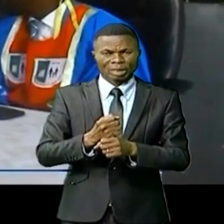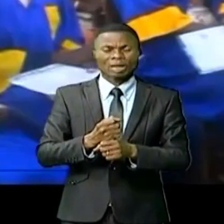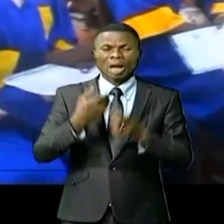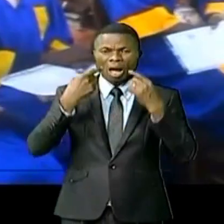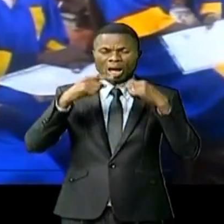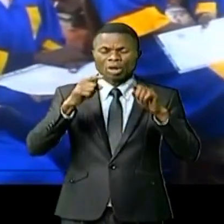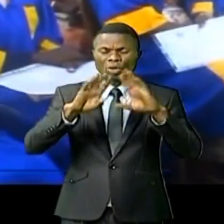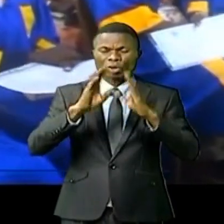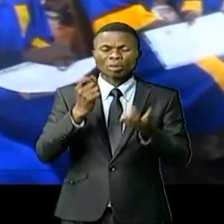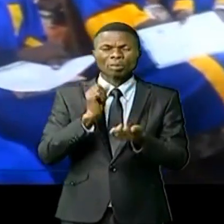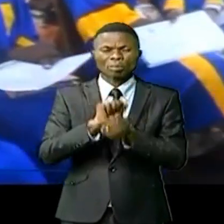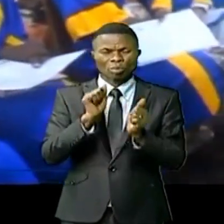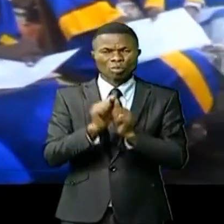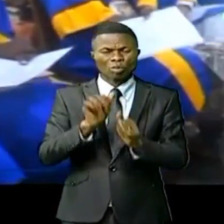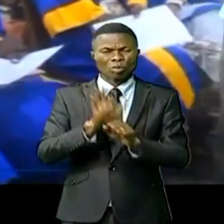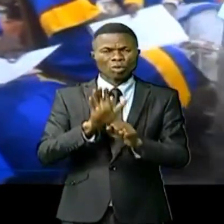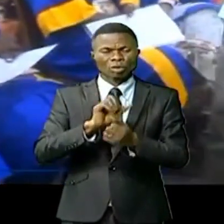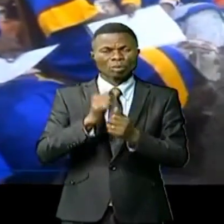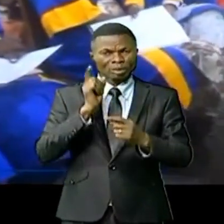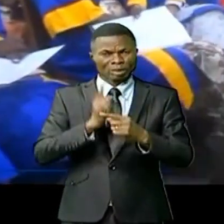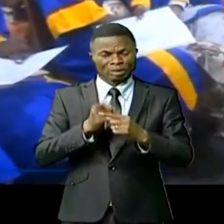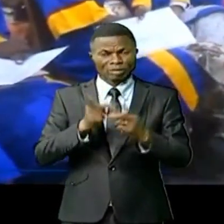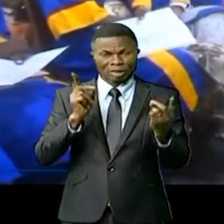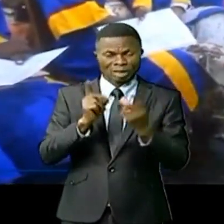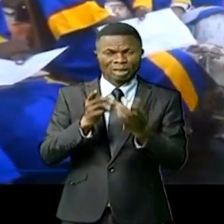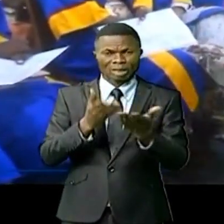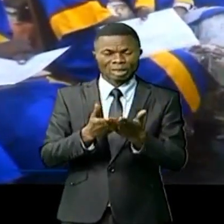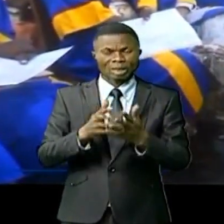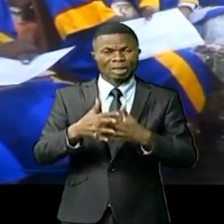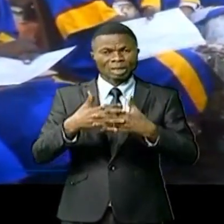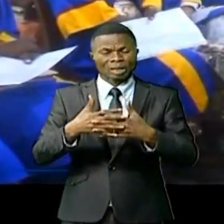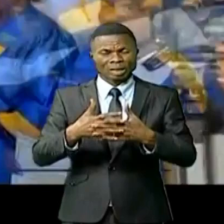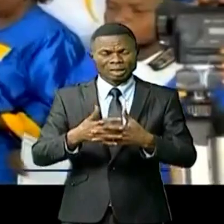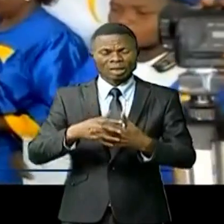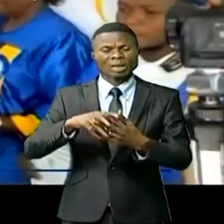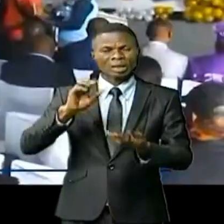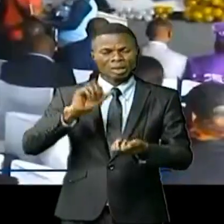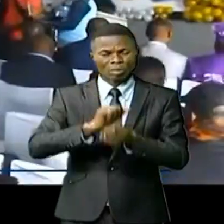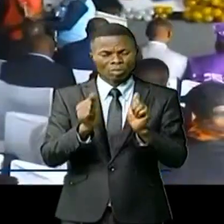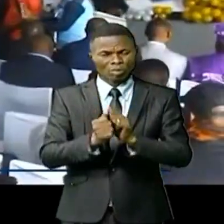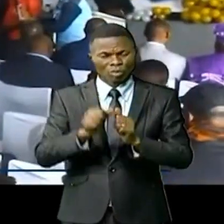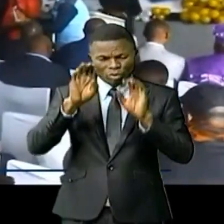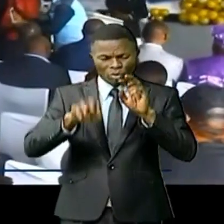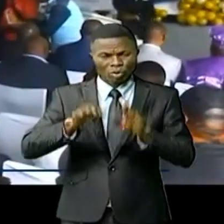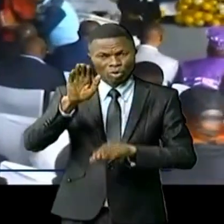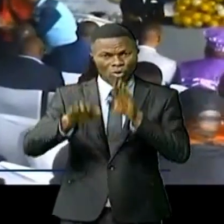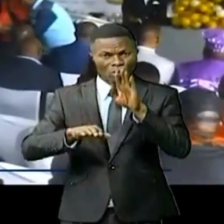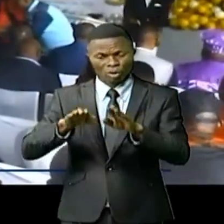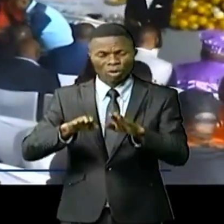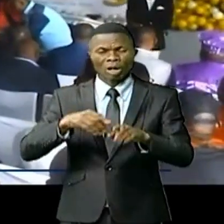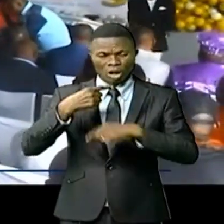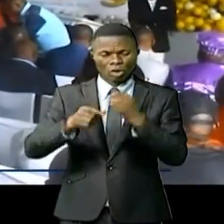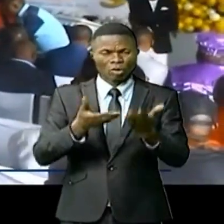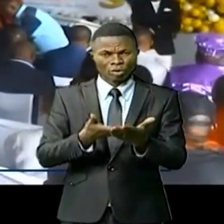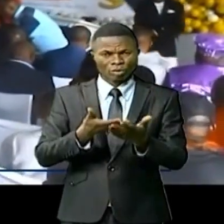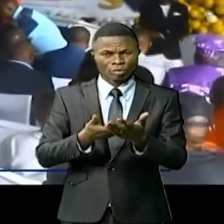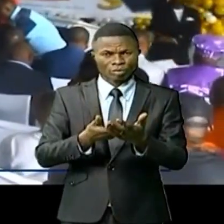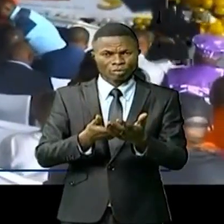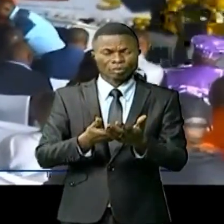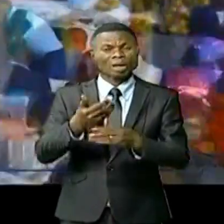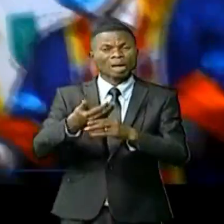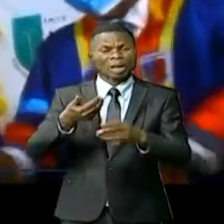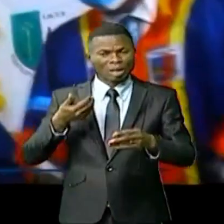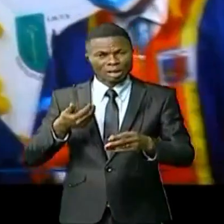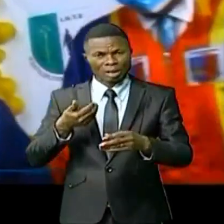les difficultés rencontrées. Les partenariats en cours des négociations doivent être conclus comme celui avec le Maroc. Ceci passe avant tout